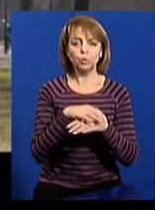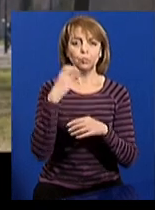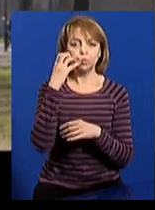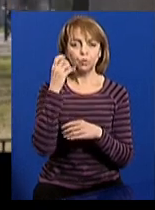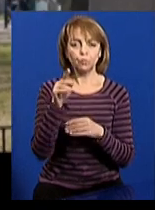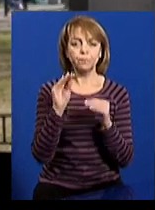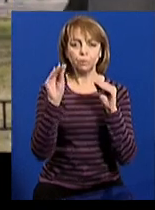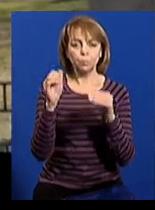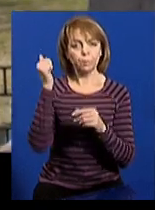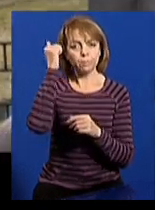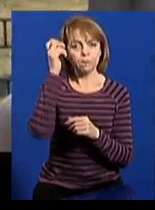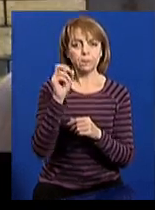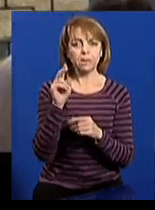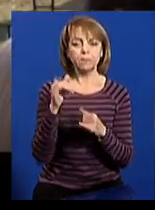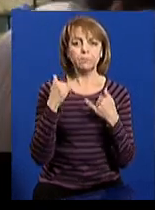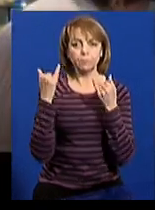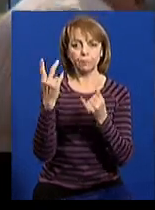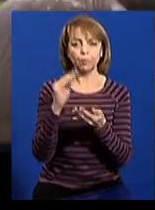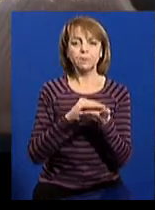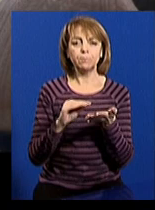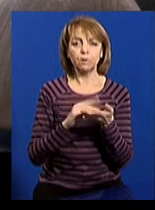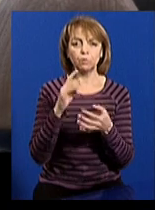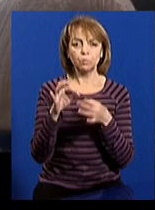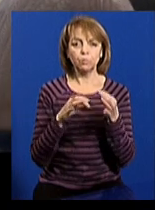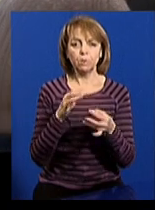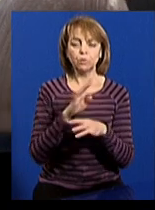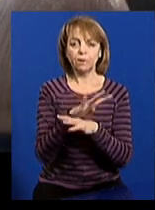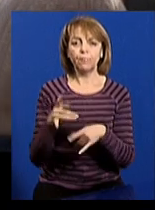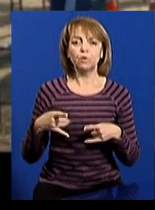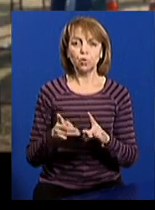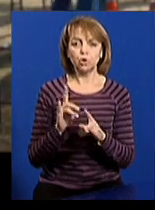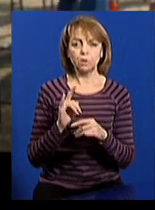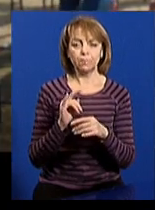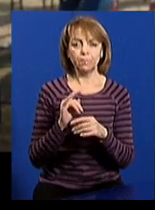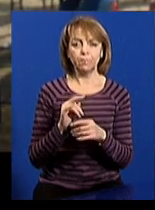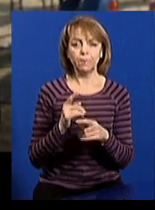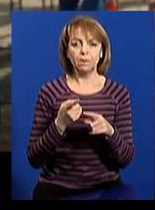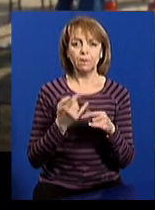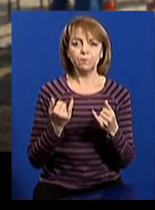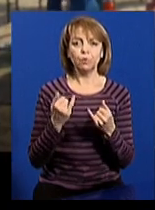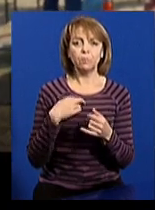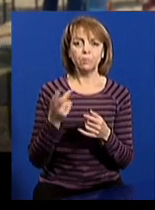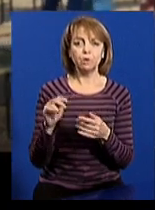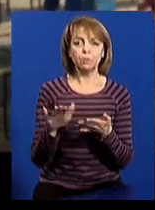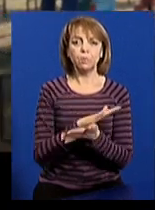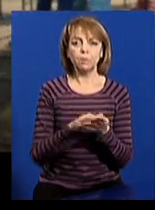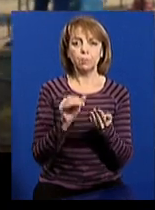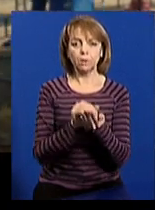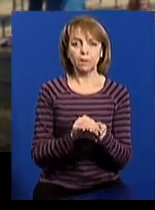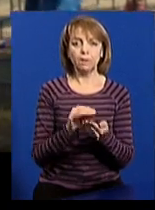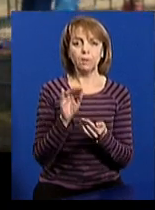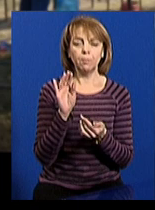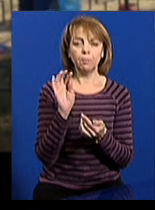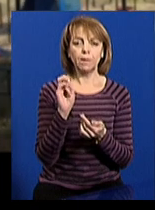Тут встановлені пам'ятні знаки на честь двох письменників доби розстріляного відродження. Сьогодні ми прийшли прибрати могилу Ілана